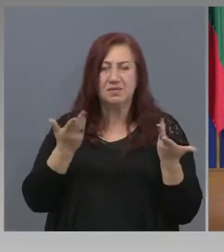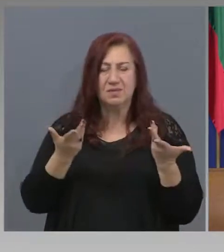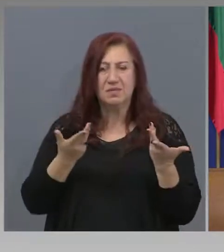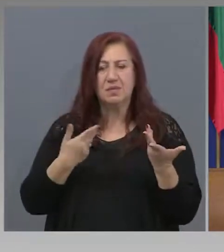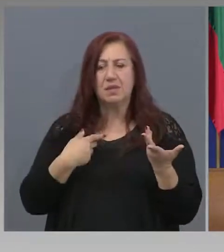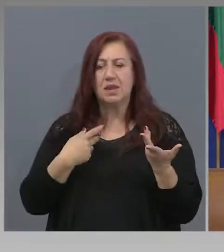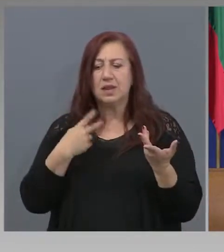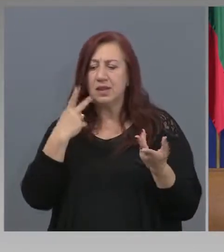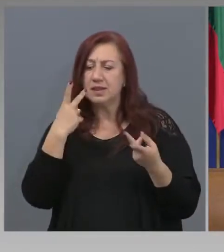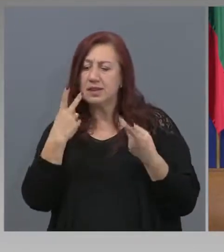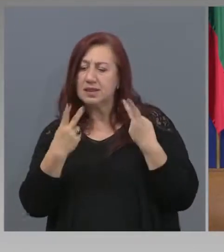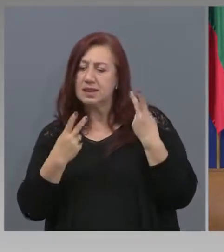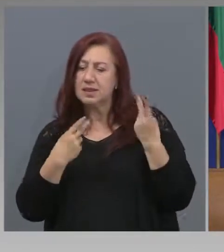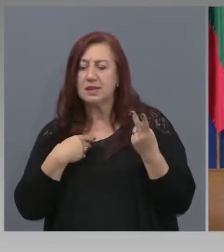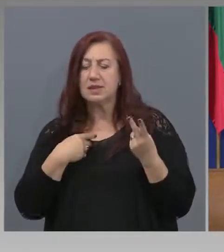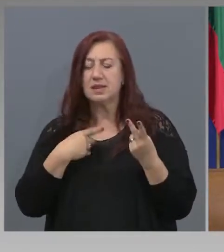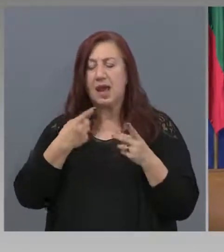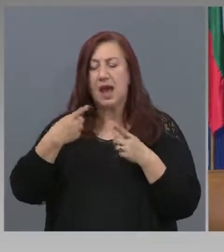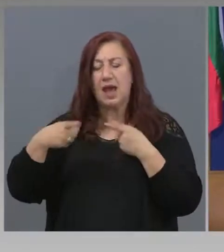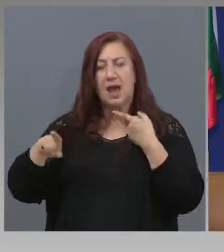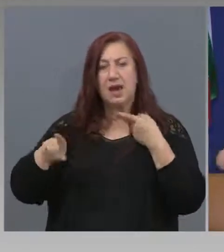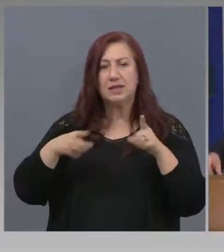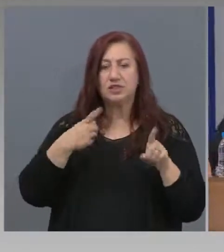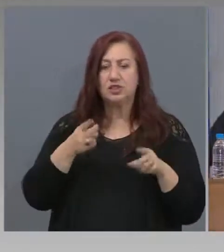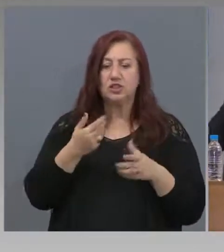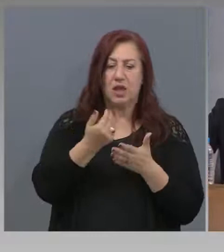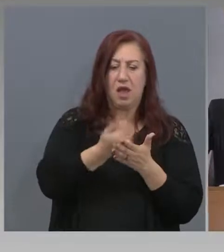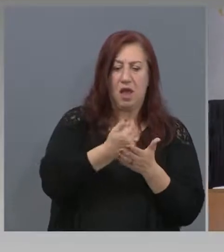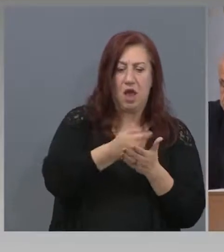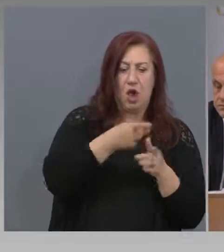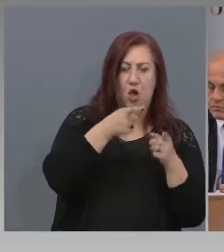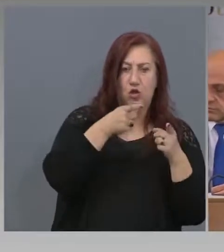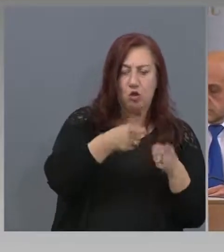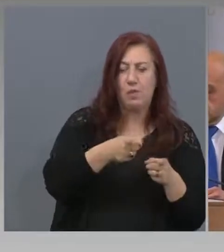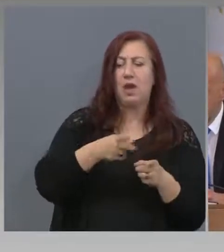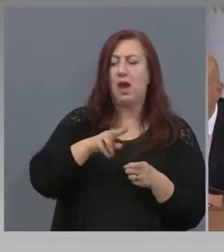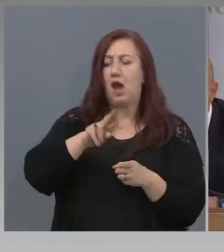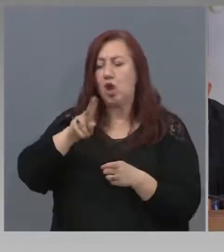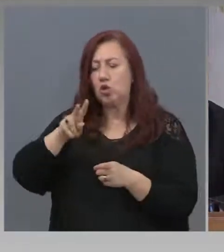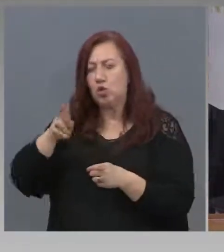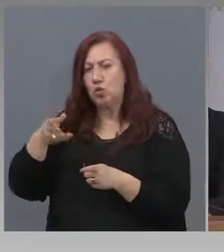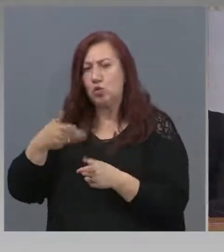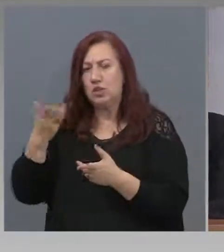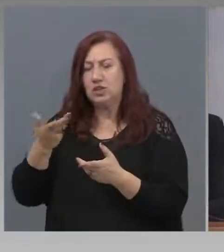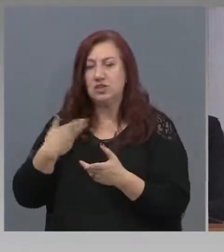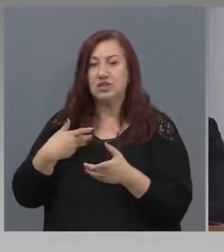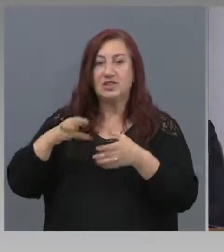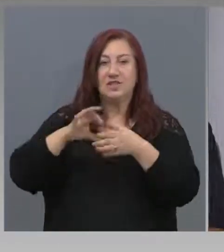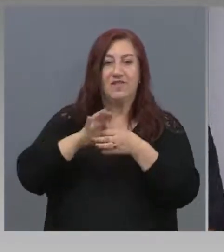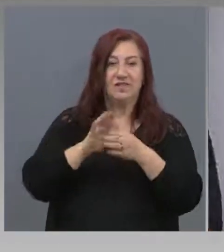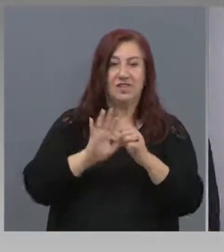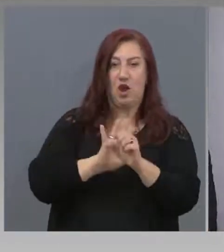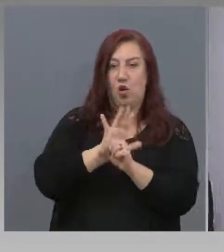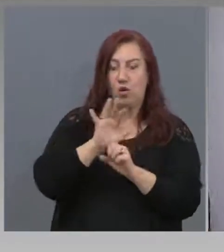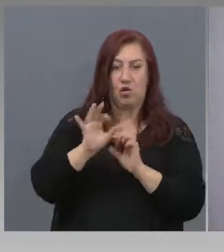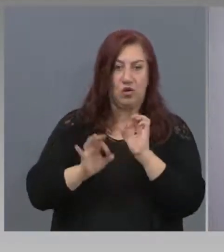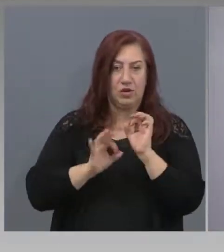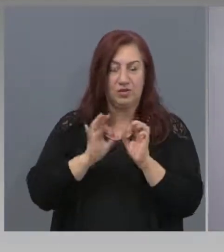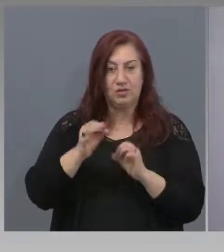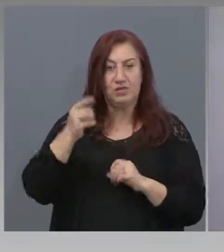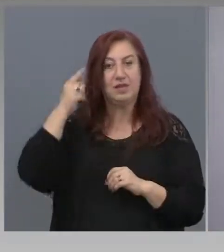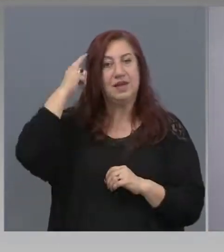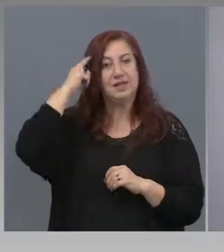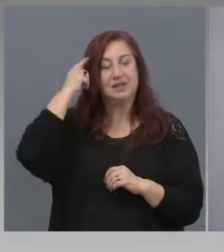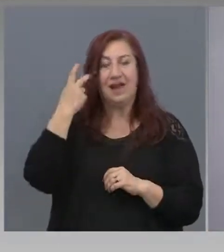от економическото развитие на страната, свързани с коронавирус. Знаете, че двете